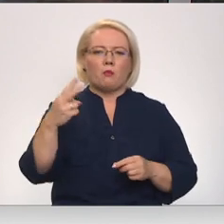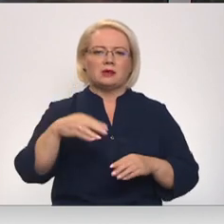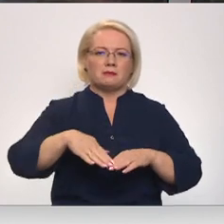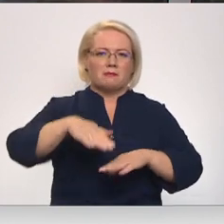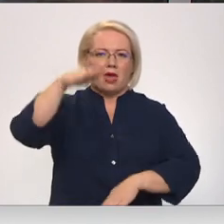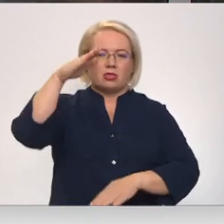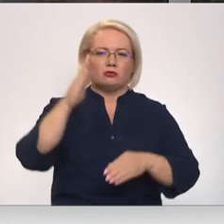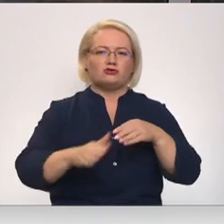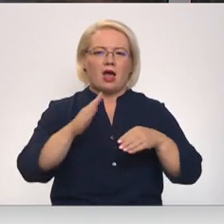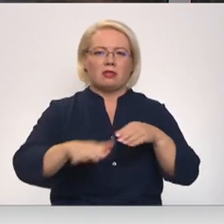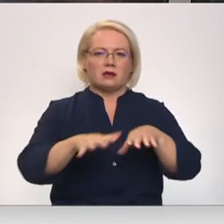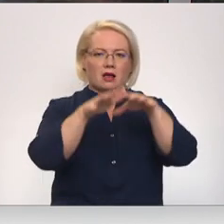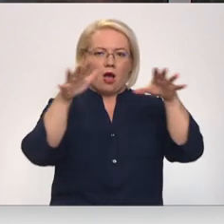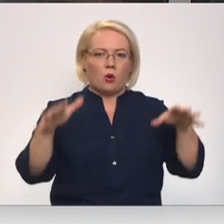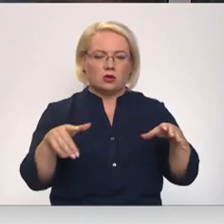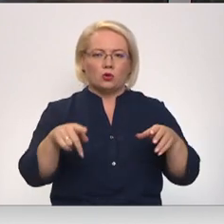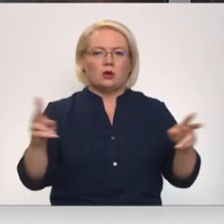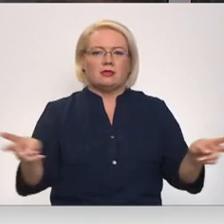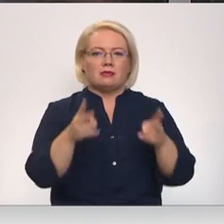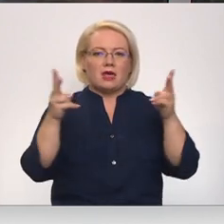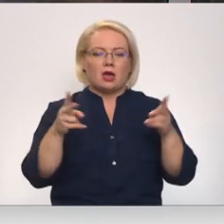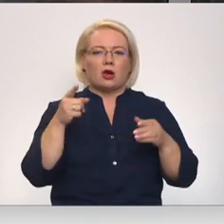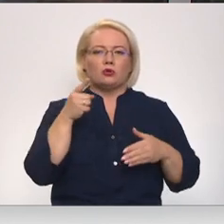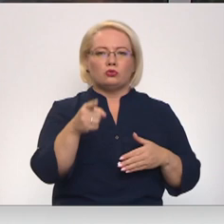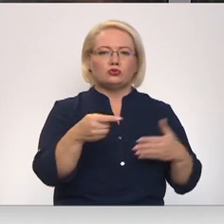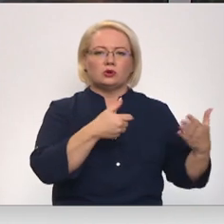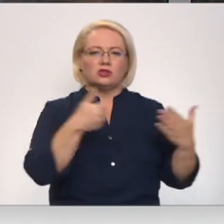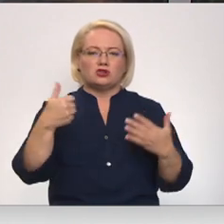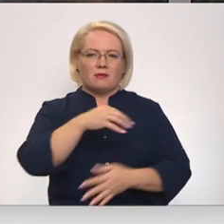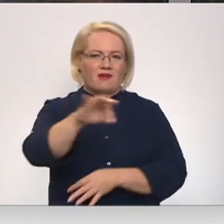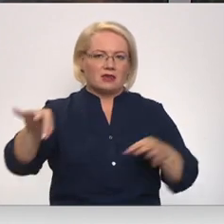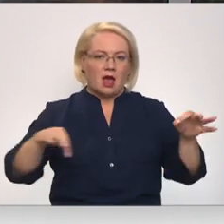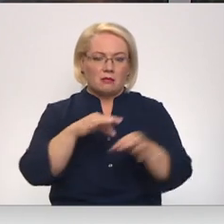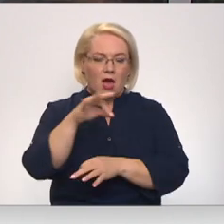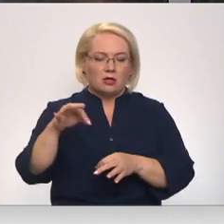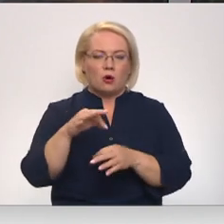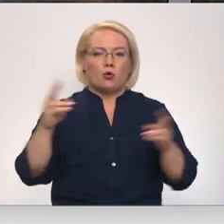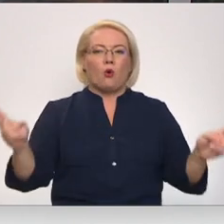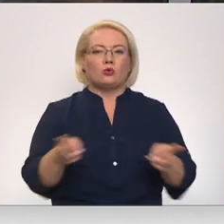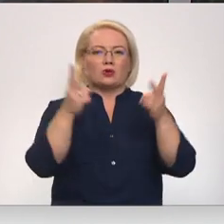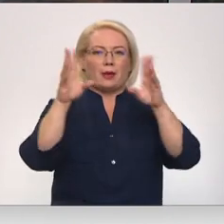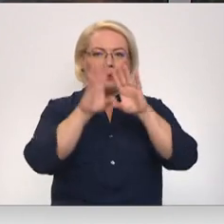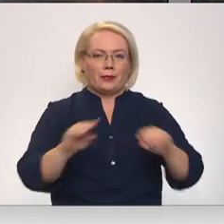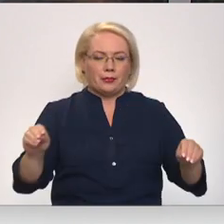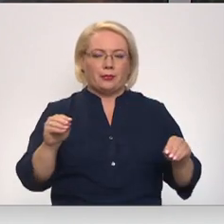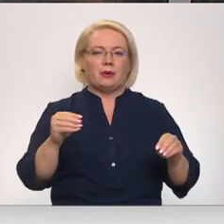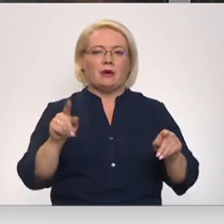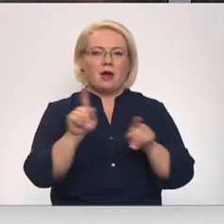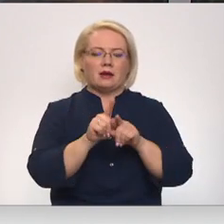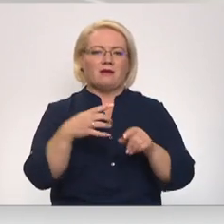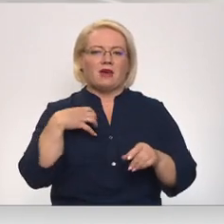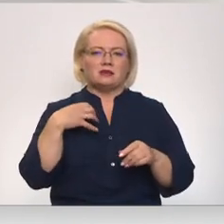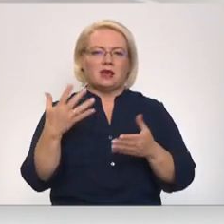skaudze. Šķelda skaudze degā 1600 kvadrātmetru platībā. Ugunsgrēka līvedēšanā izmantot arī uzņēmuma tehnika.